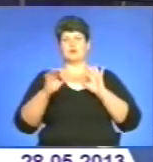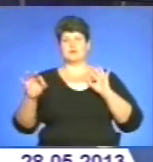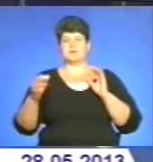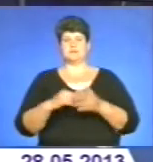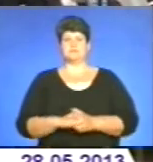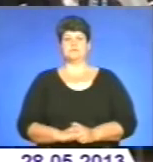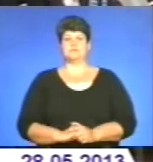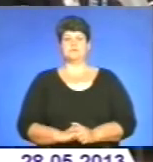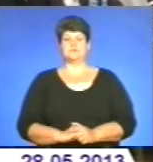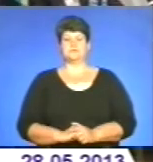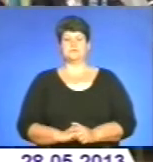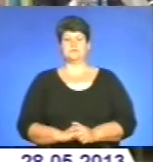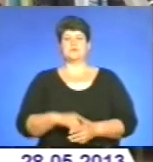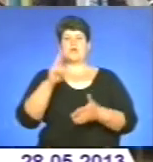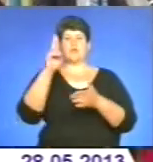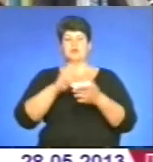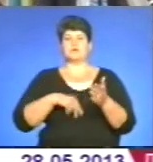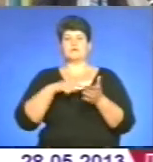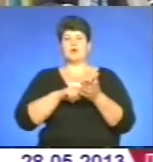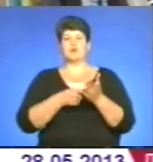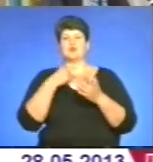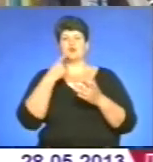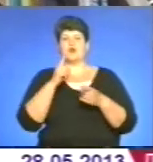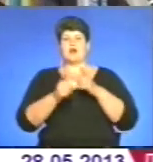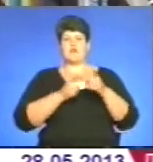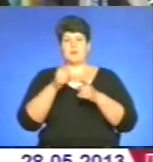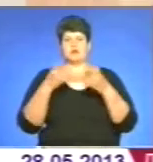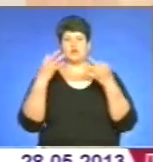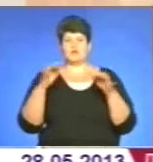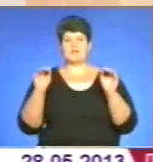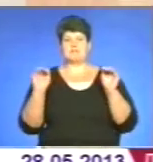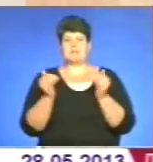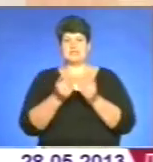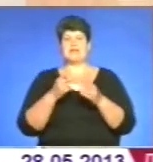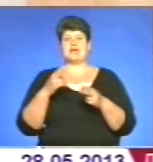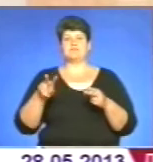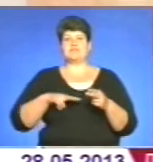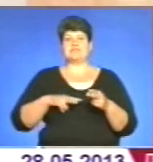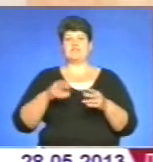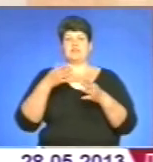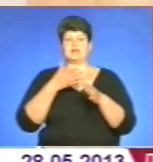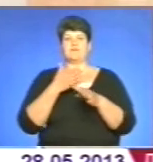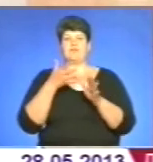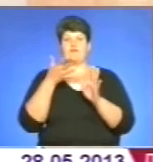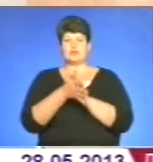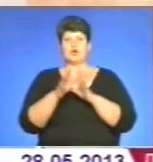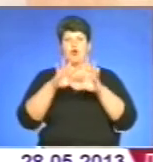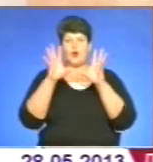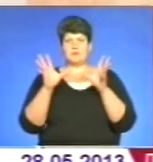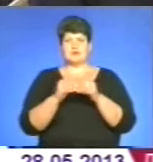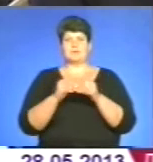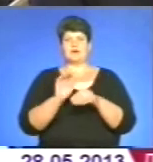Податківці наголошують, що реформування дозволить зменшити адміністративні витрати, обсяги контрабанди та